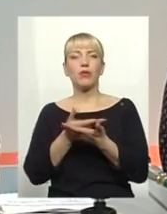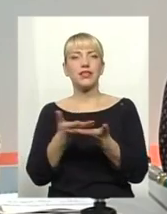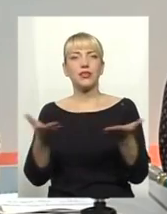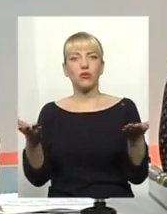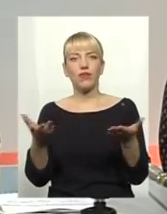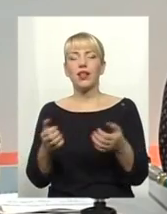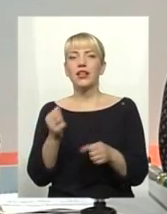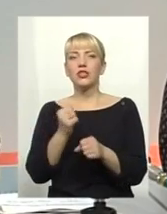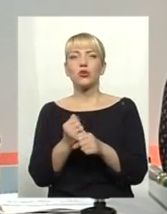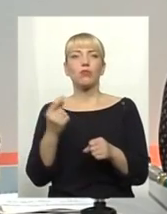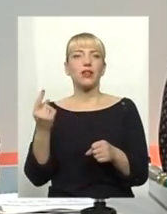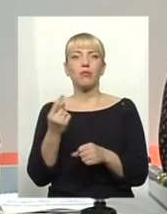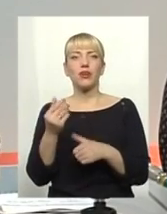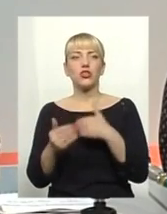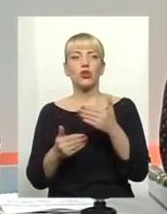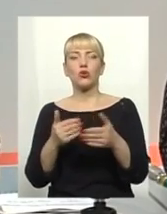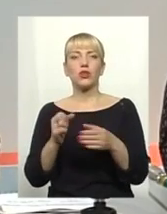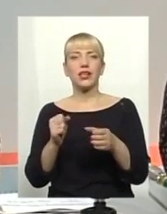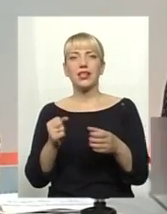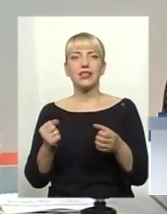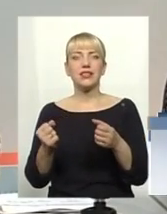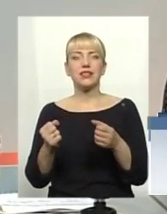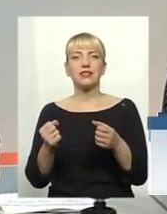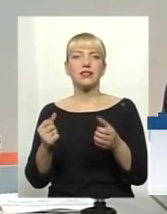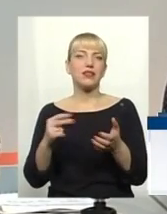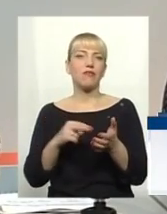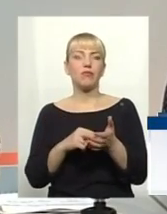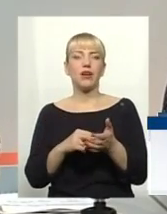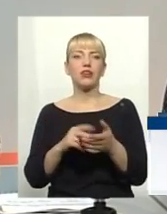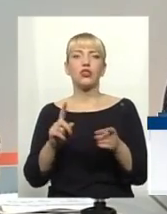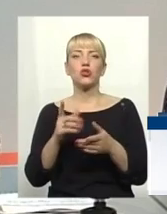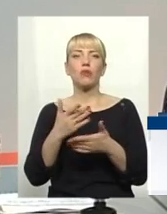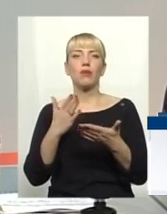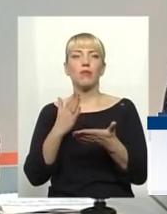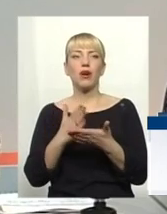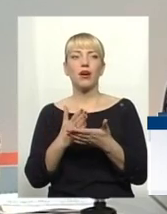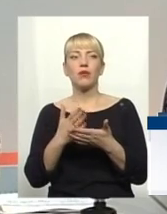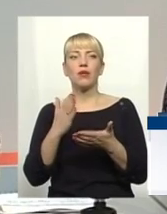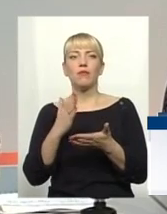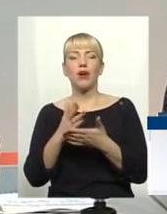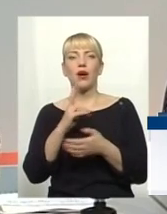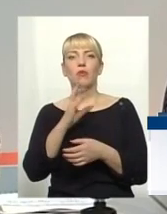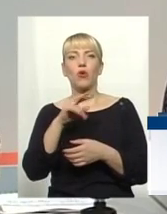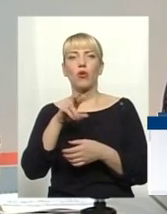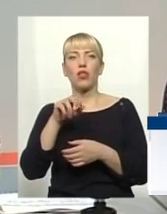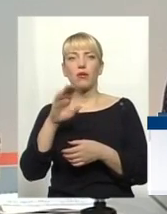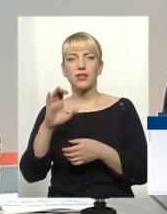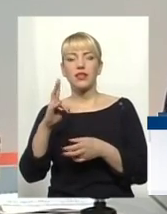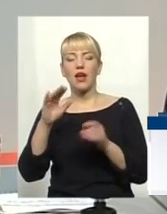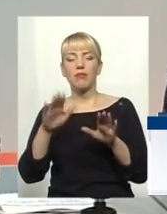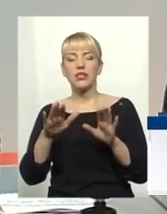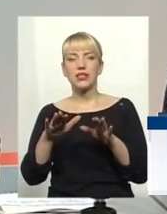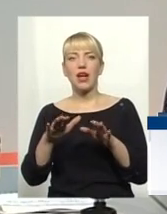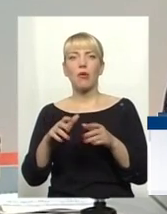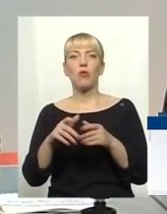зробили перші кроки і завмерли. І що ми зараз маємо колапс на місцевому рівні, і де є одна